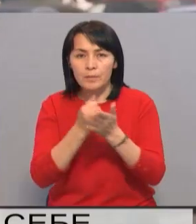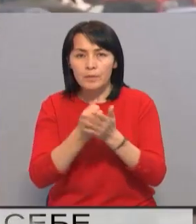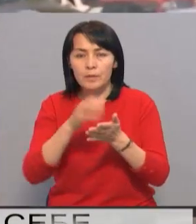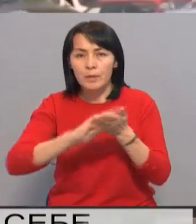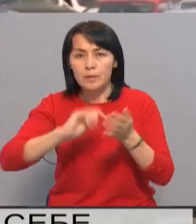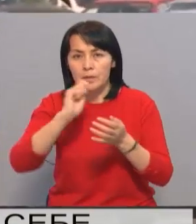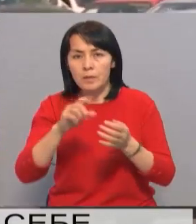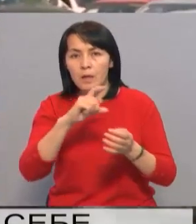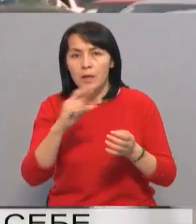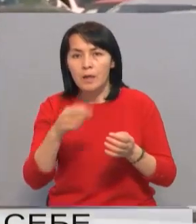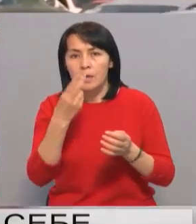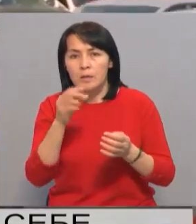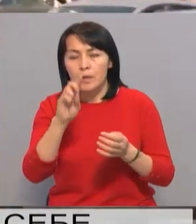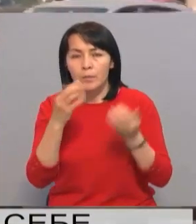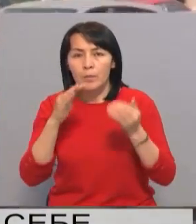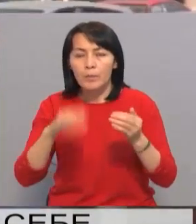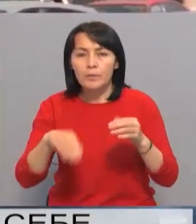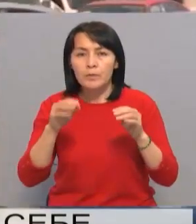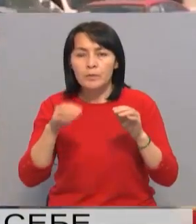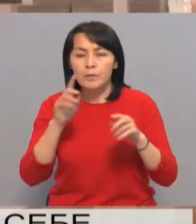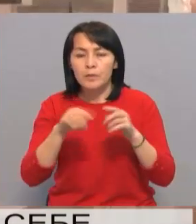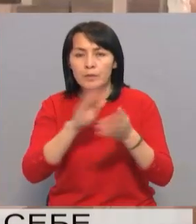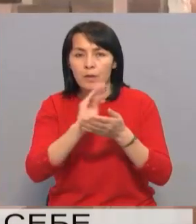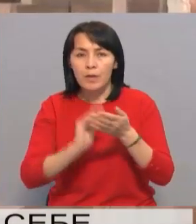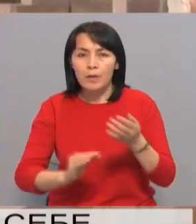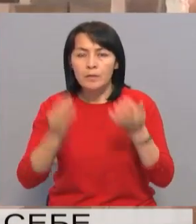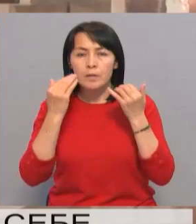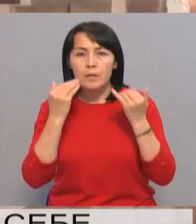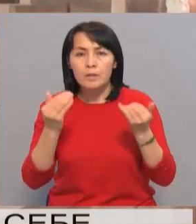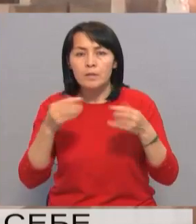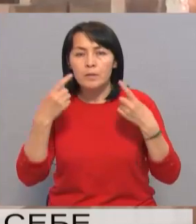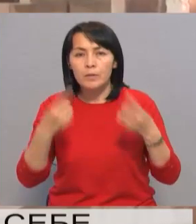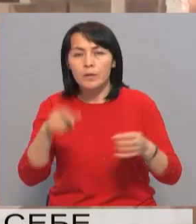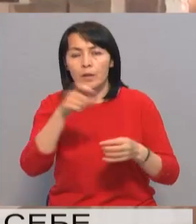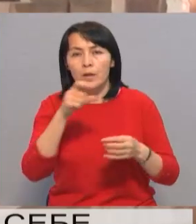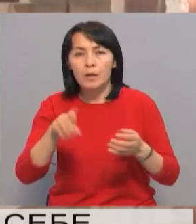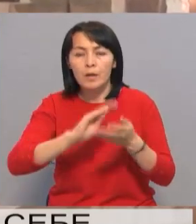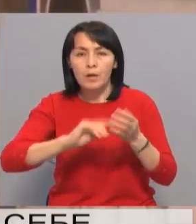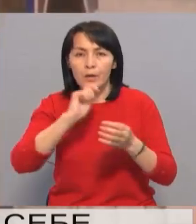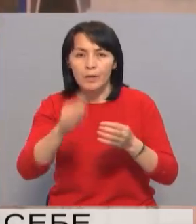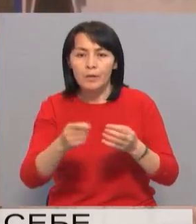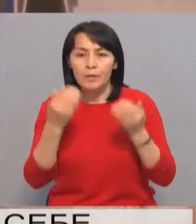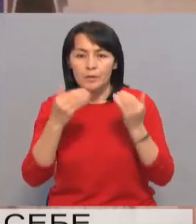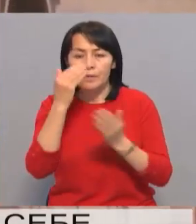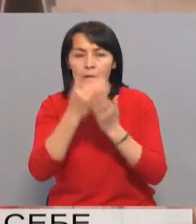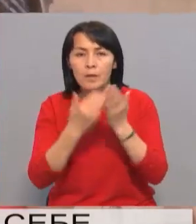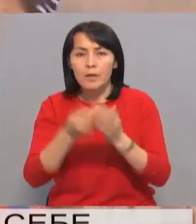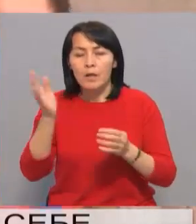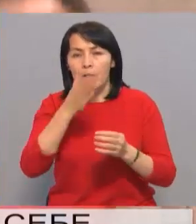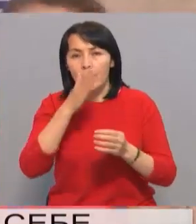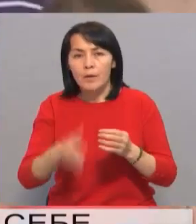заявки ЭЦП. После подачи заявления моментально регистрируется сервисом и лицо, подавшее заявление, вносится в список лиц,